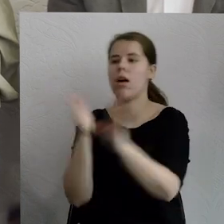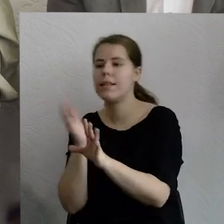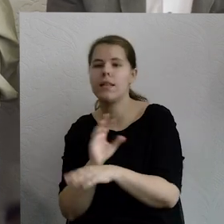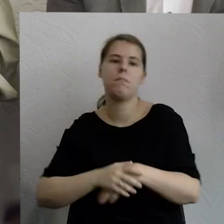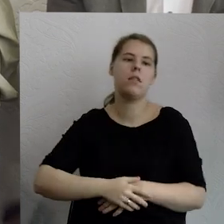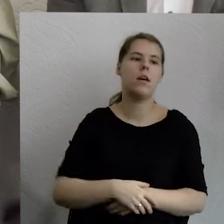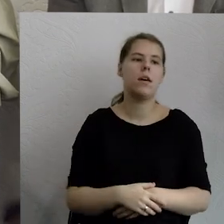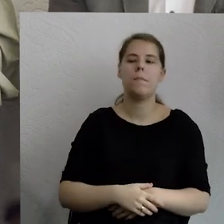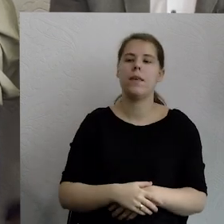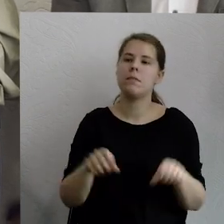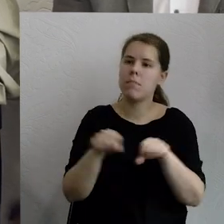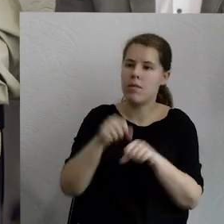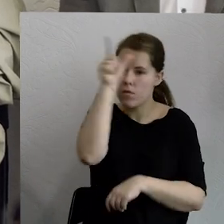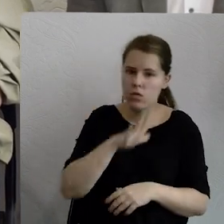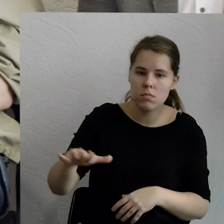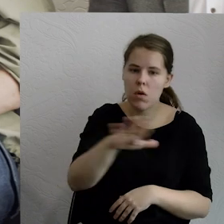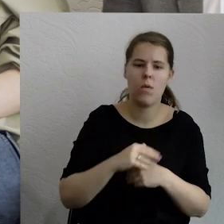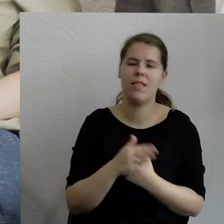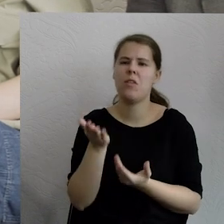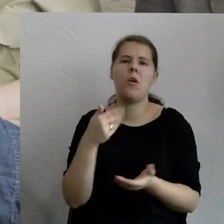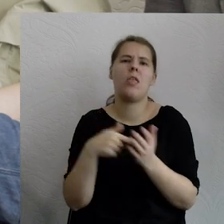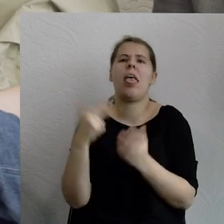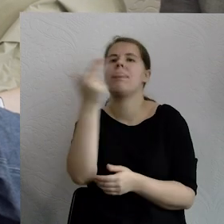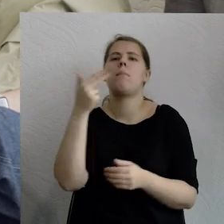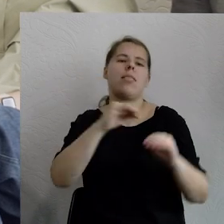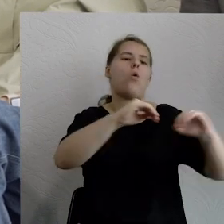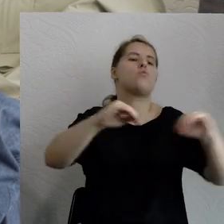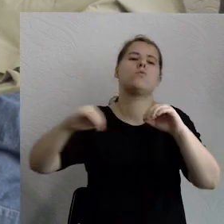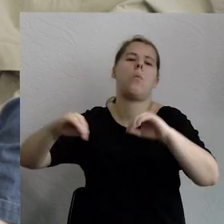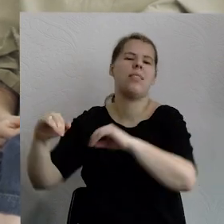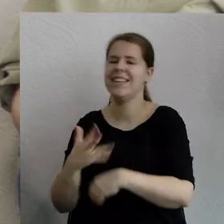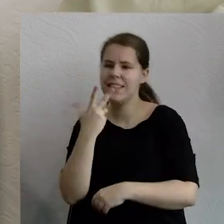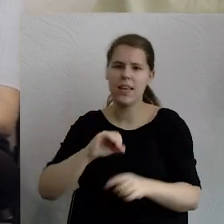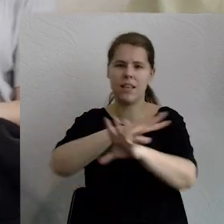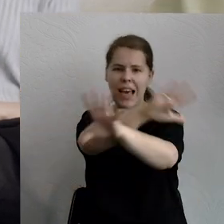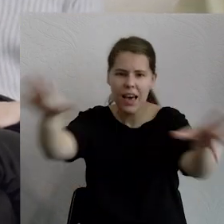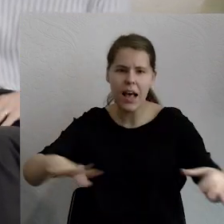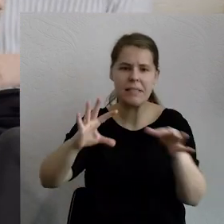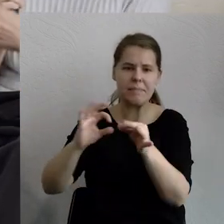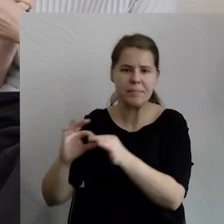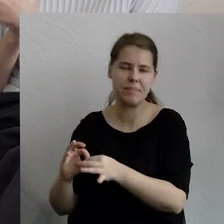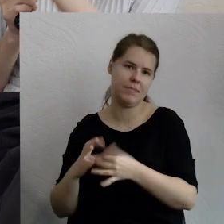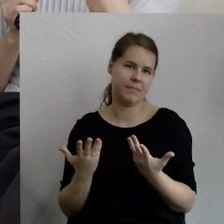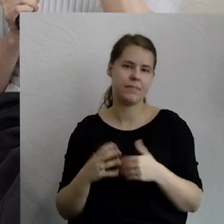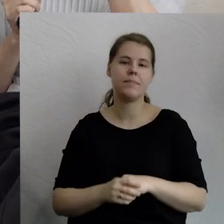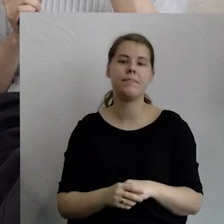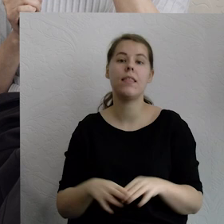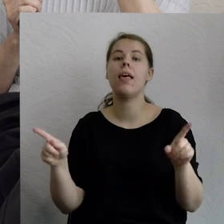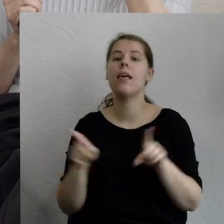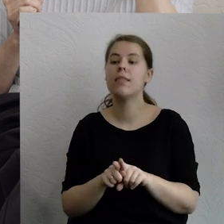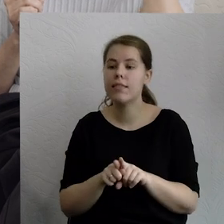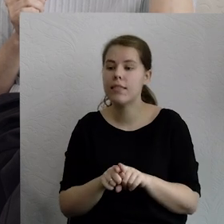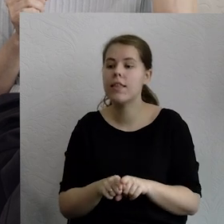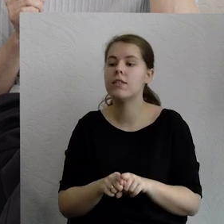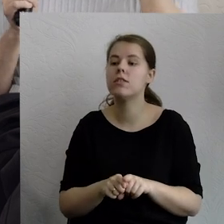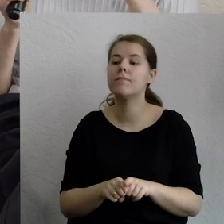może być odrębnie adresowane. Musi być adresowane wspólnie, jednocześnie. W tej pełnej wizji. I myślę, że to co Piotrze, dzisiaj